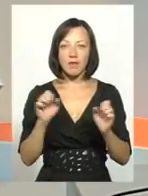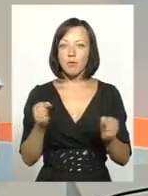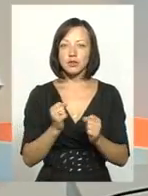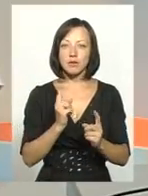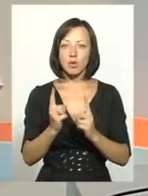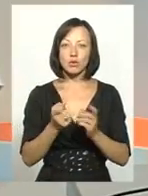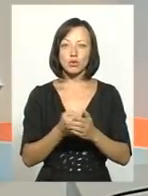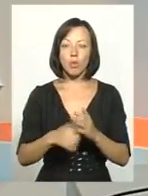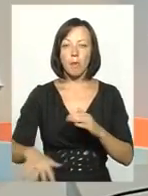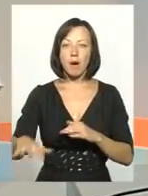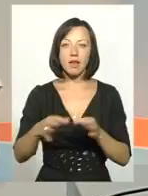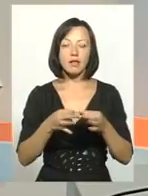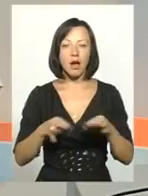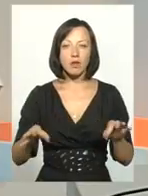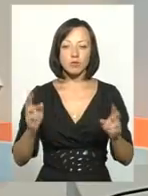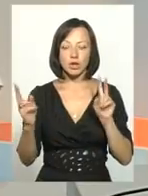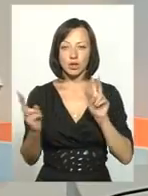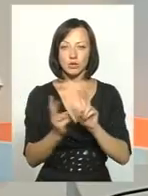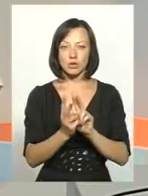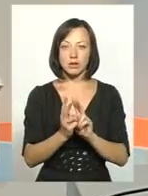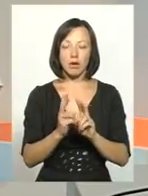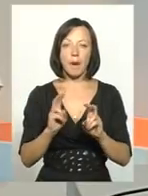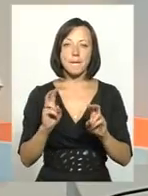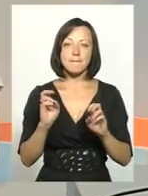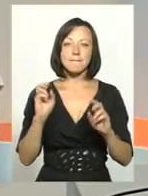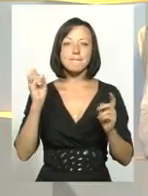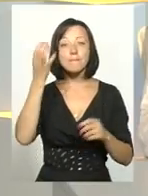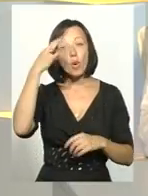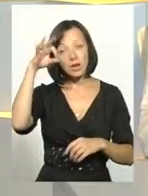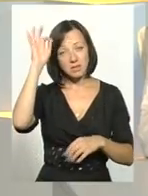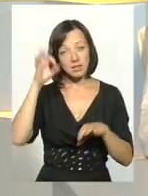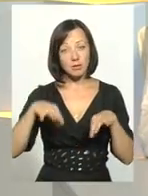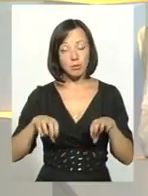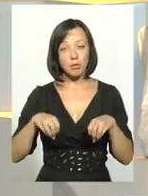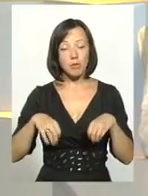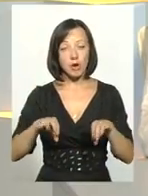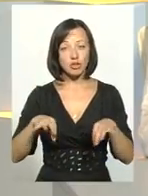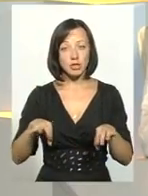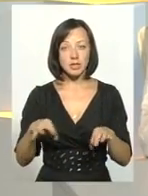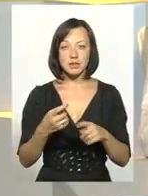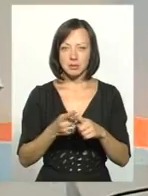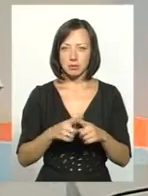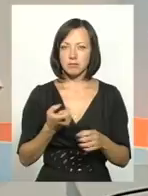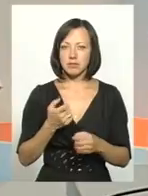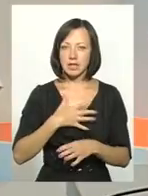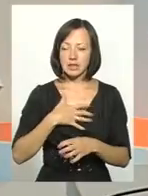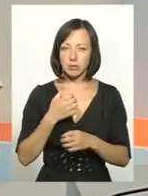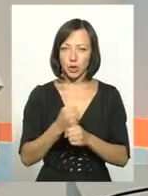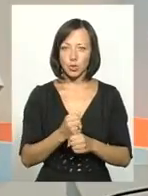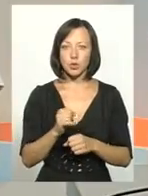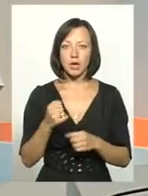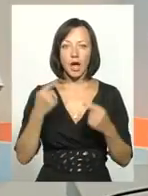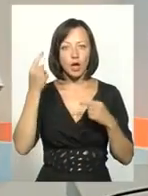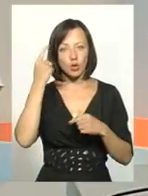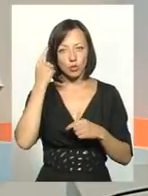проїхати до Майдану, щоб на зустріч тобі не їхала поліцейська машина. Це тебе десь вже дисциплінує. І я